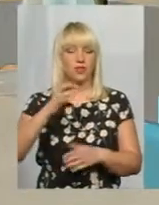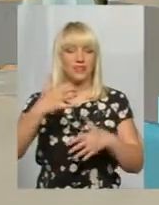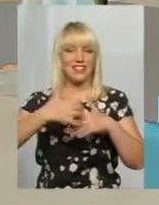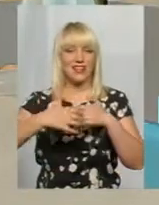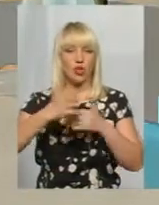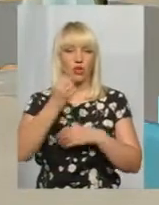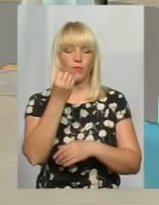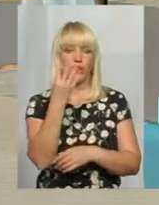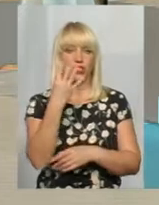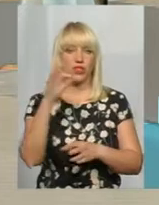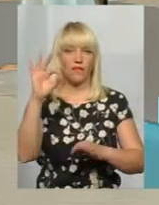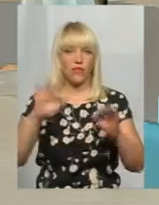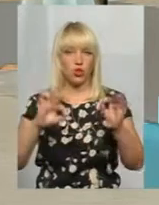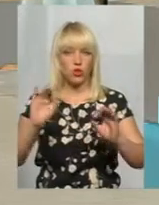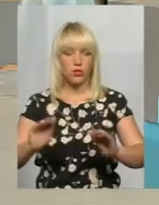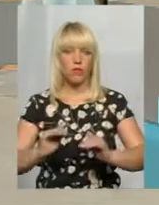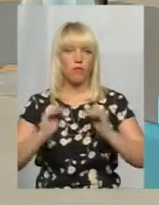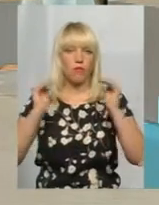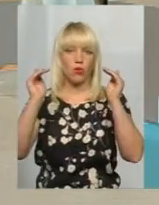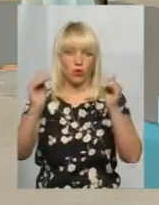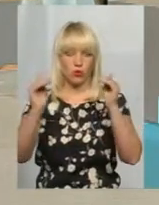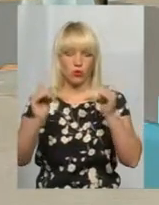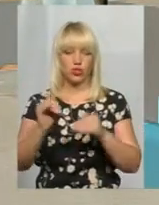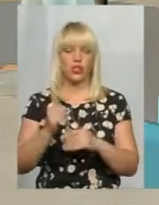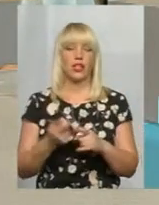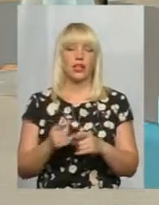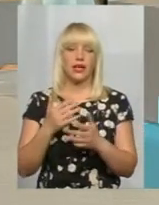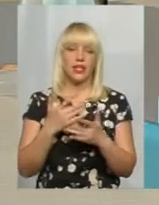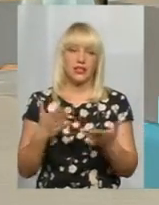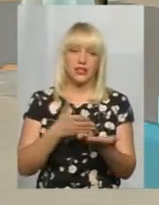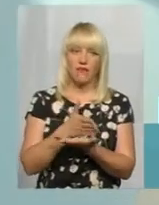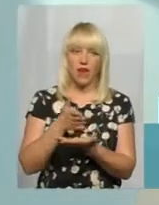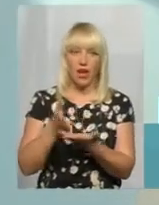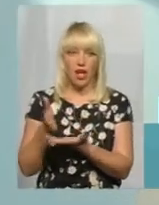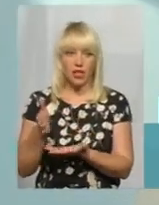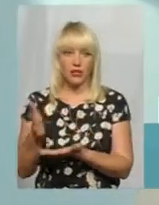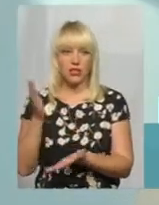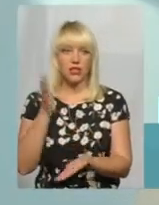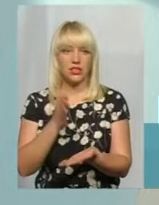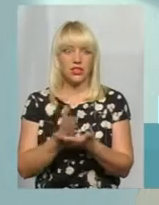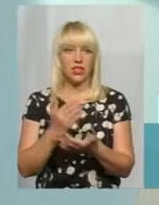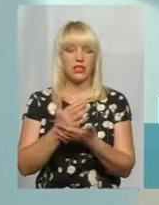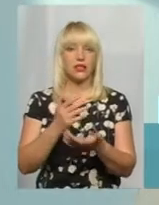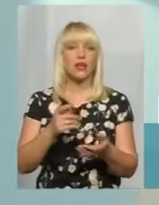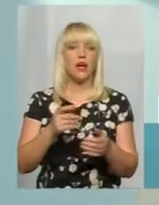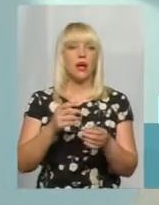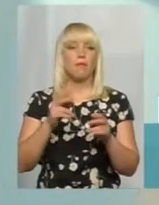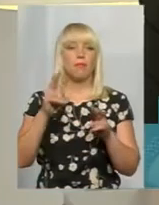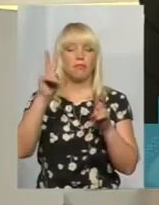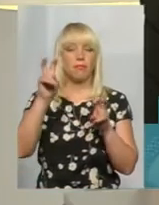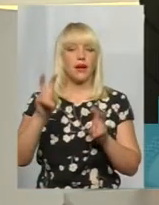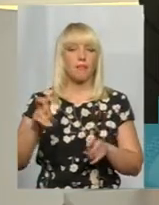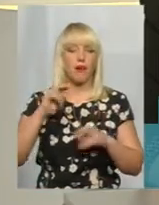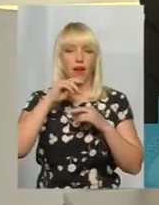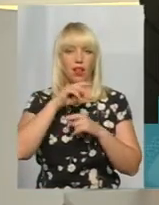% подорожчали препарати інсуліну. Різні варіанти. Є препарати, які подорожчали на